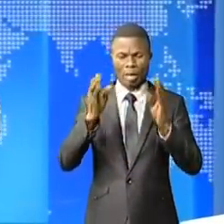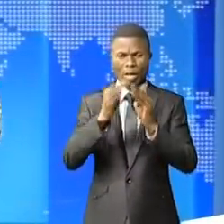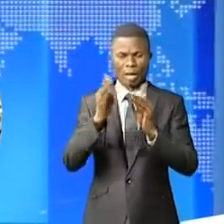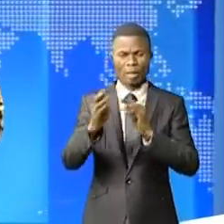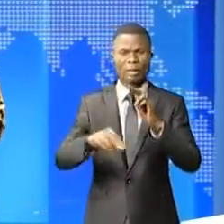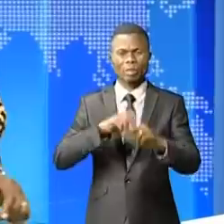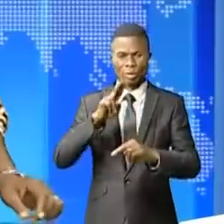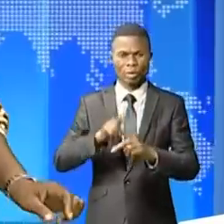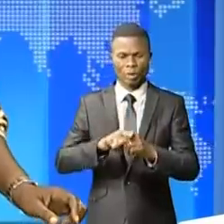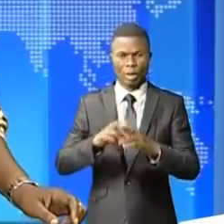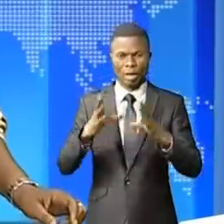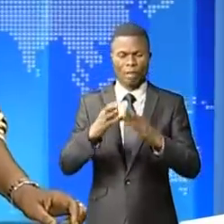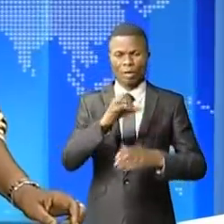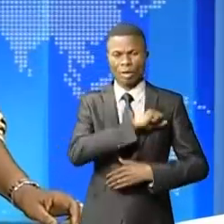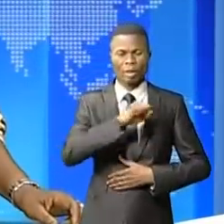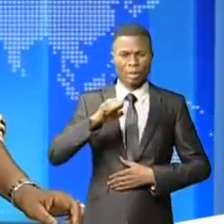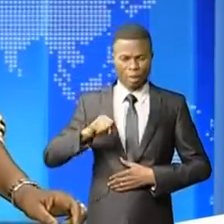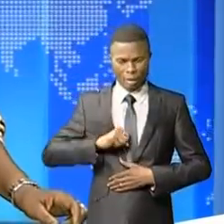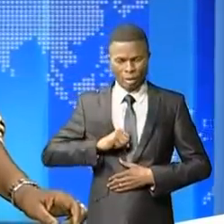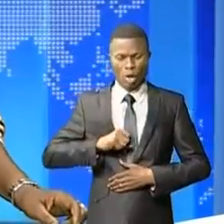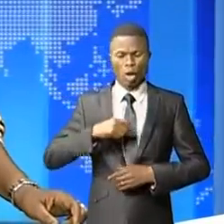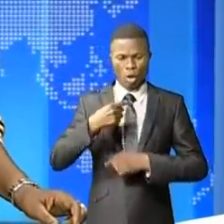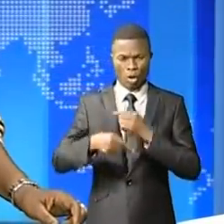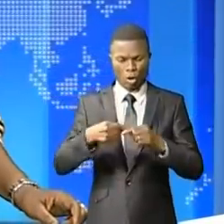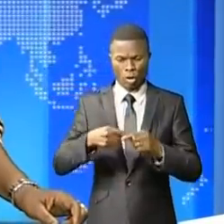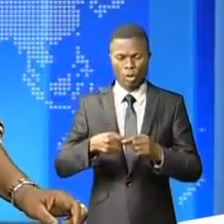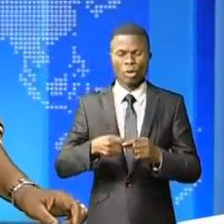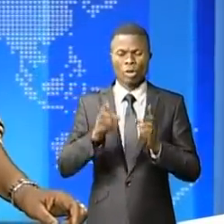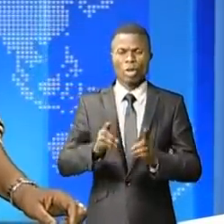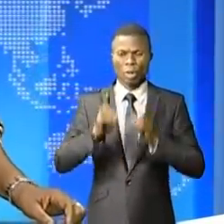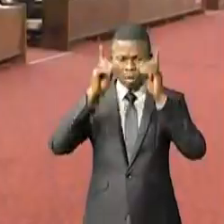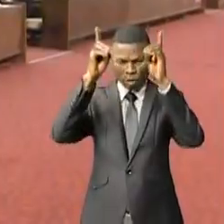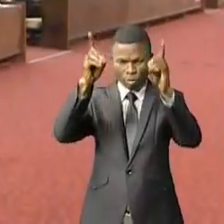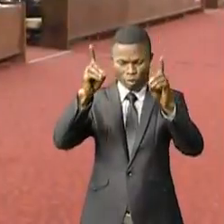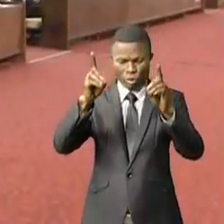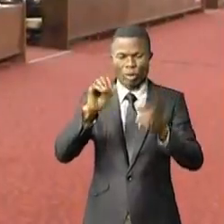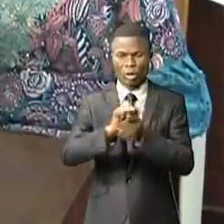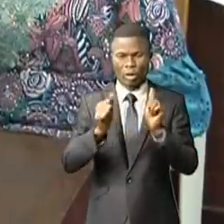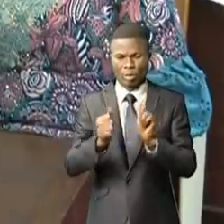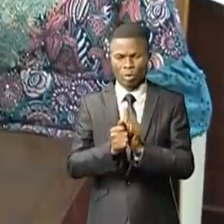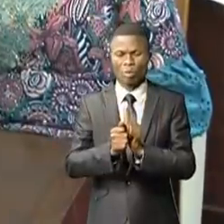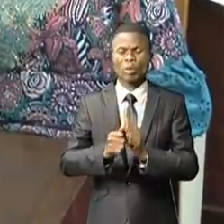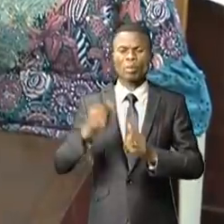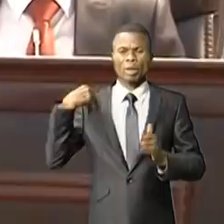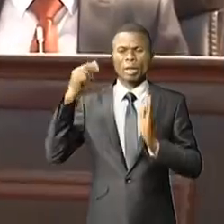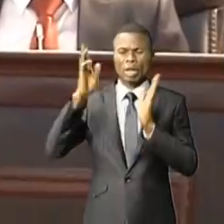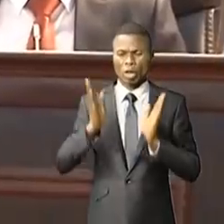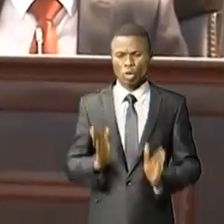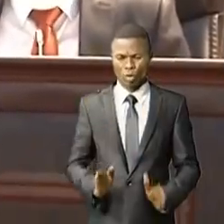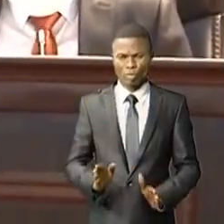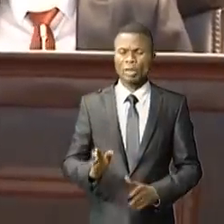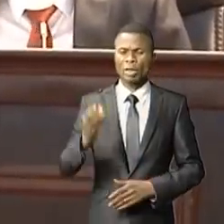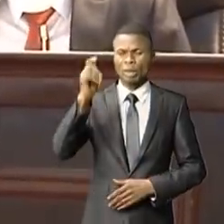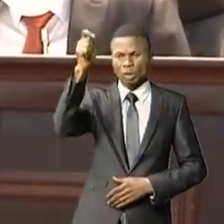nationale et le Sénat vient de posséder à la huitième prorogation de l'état de siège de Créter dans les